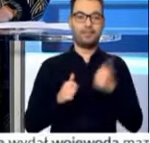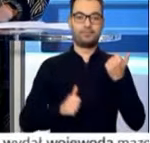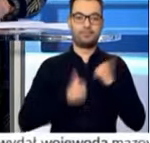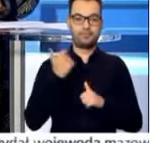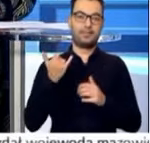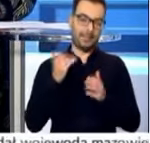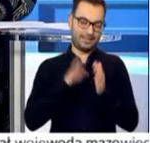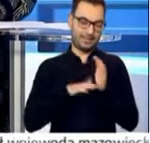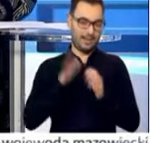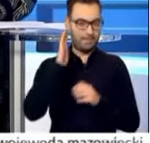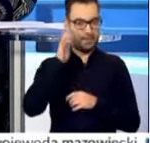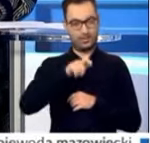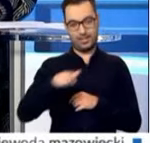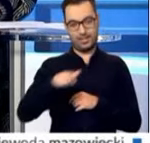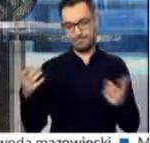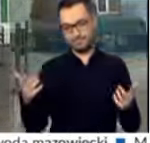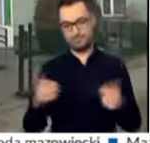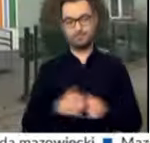mieszkańcy. Łukasz Wojciechowski Białymstoku urodzi.